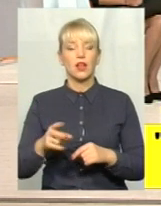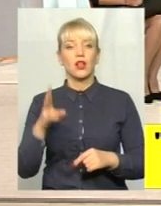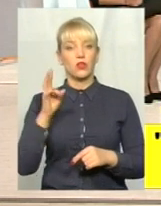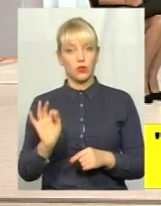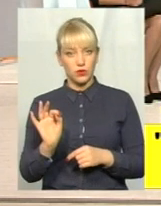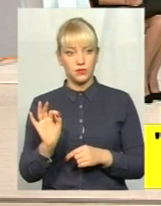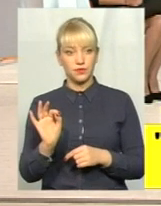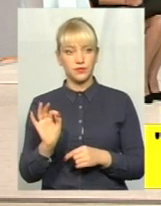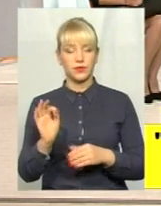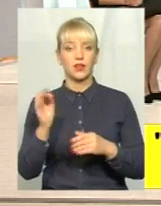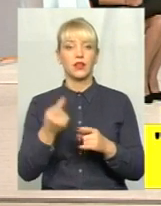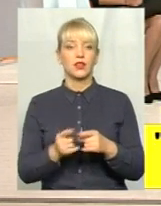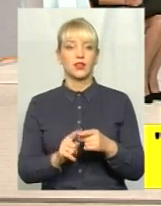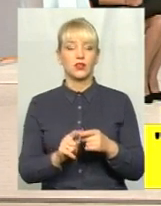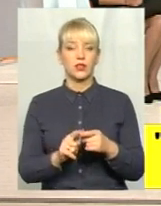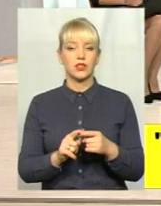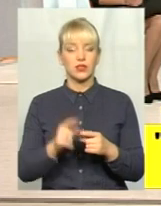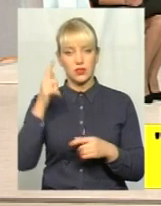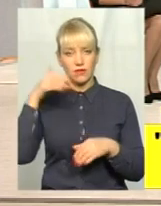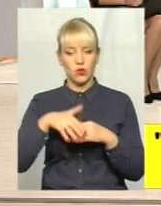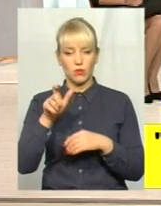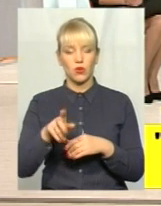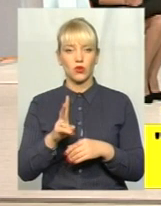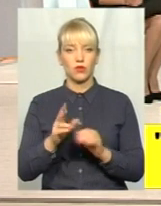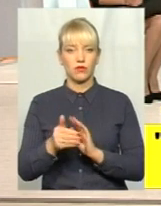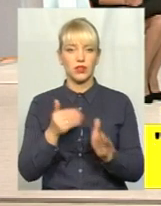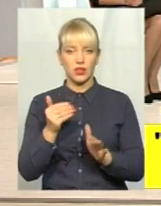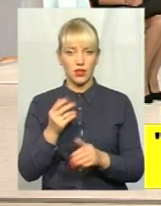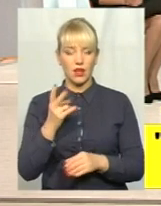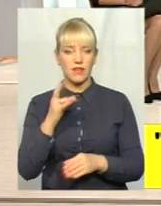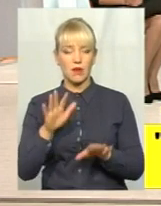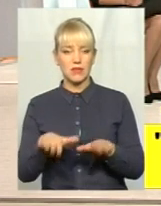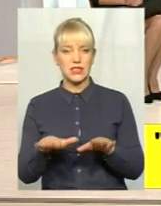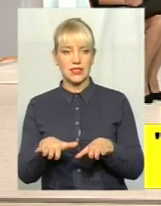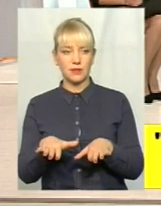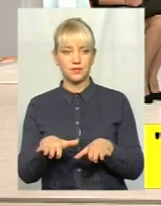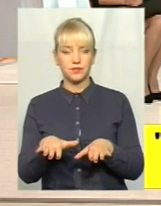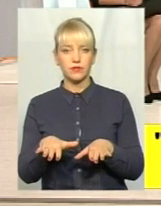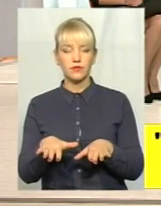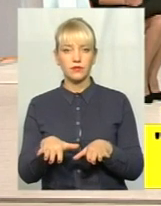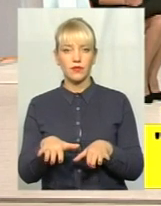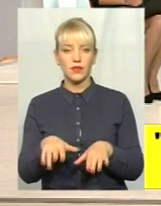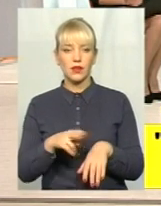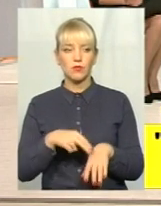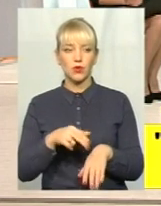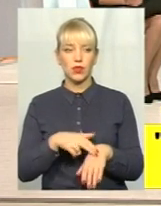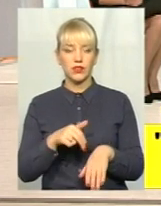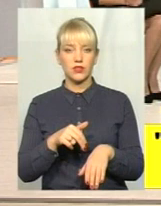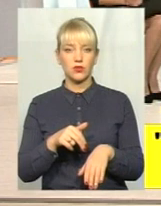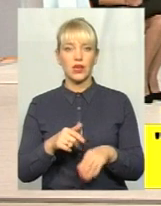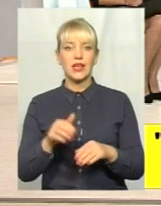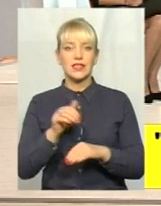той свідомий громадянин, який викликав на місце працівників поліції,